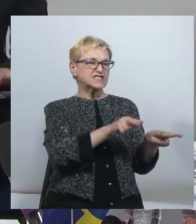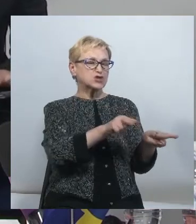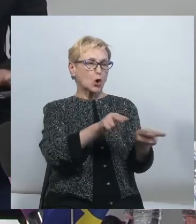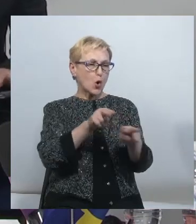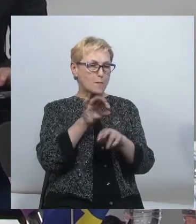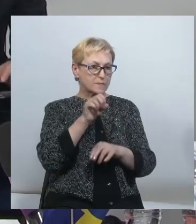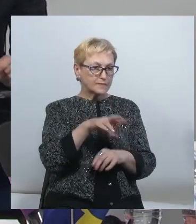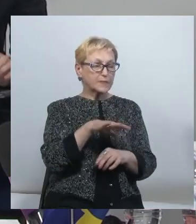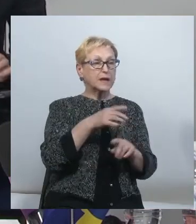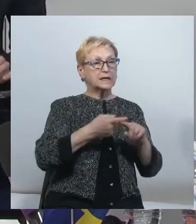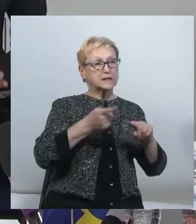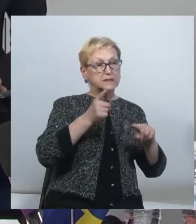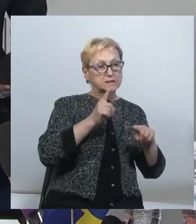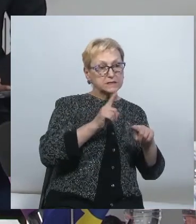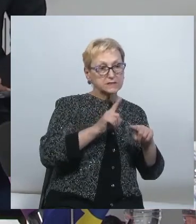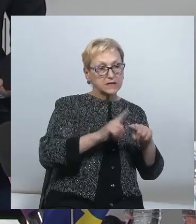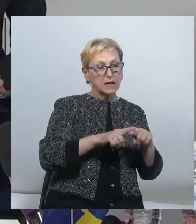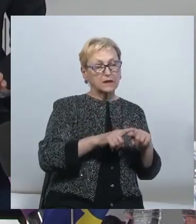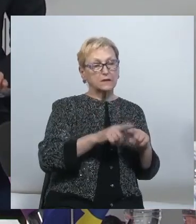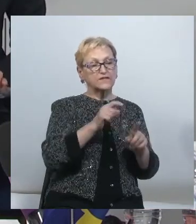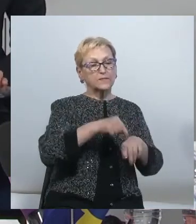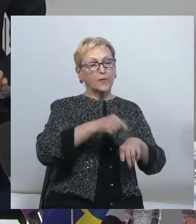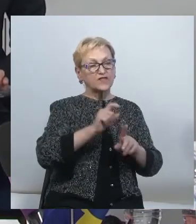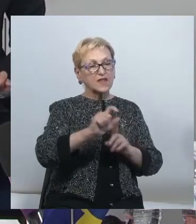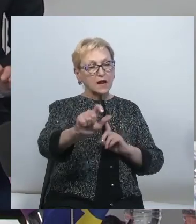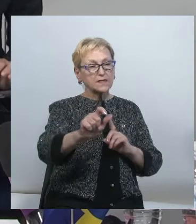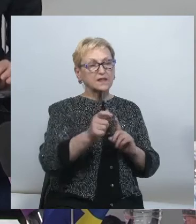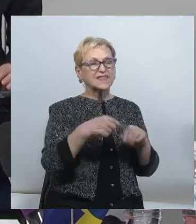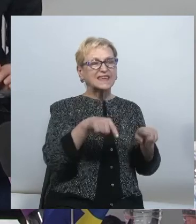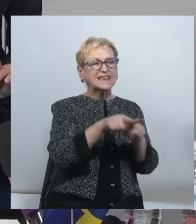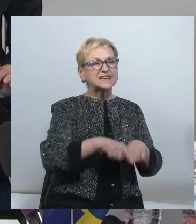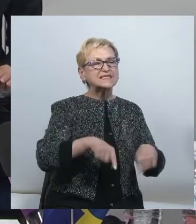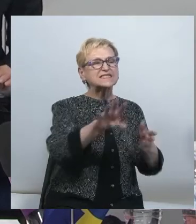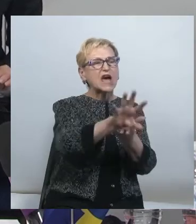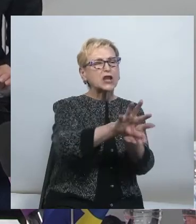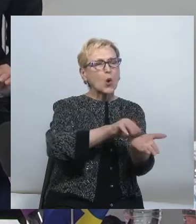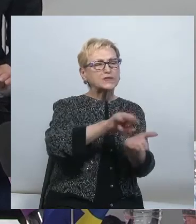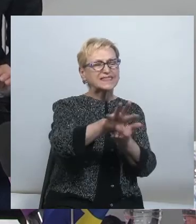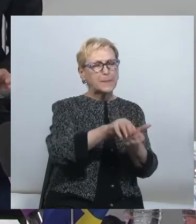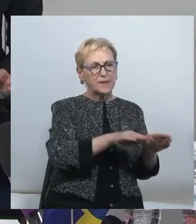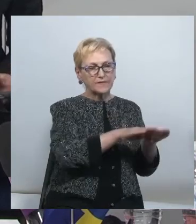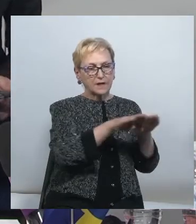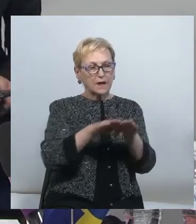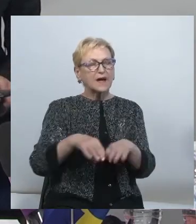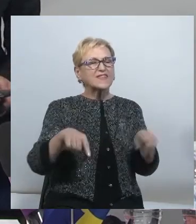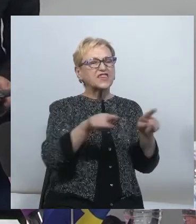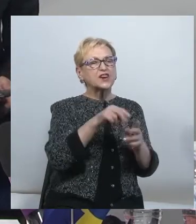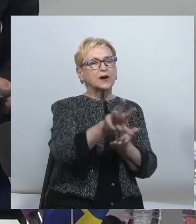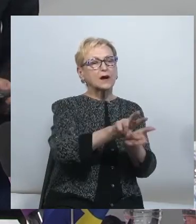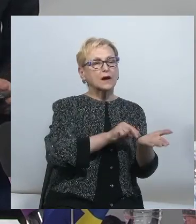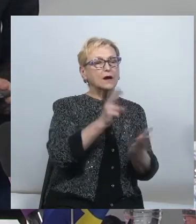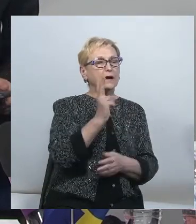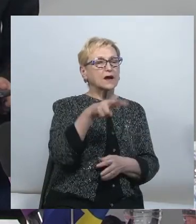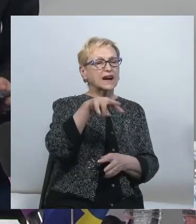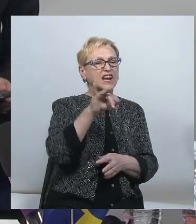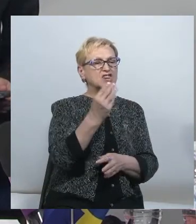запитання людини, яка чує багато стереотипів і тих політичних кліше, які сьогодні випущено